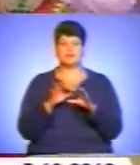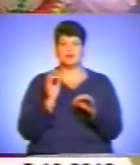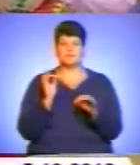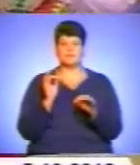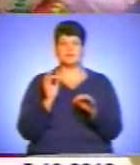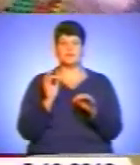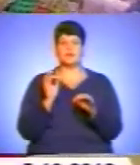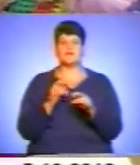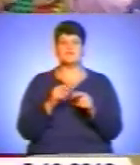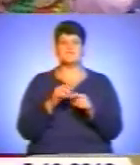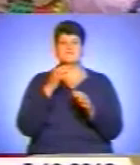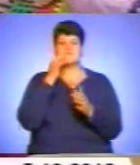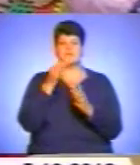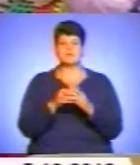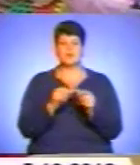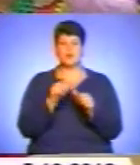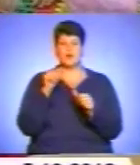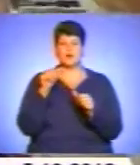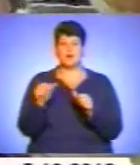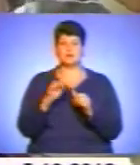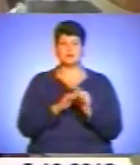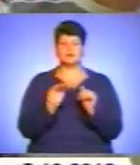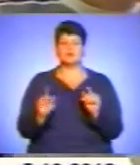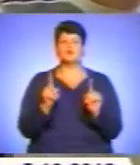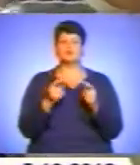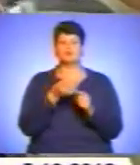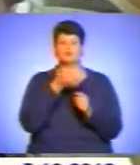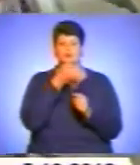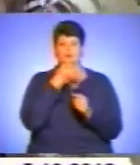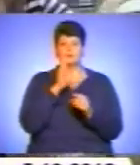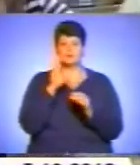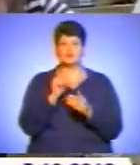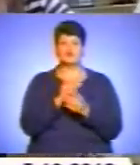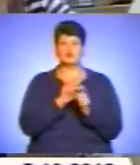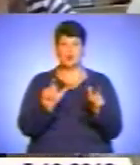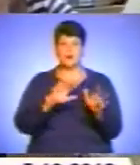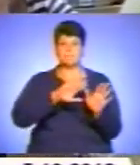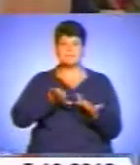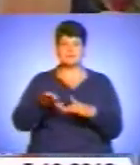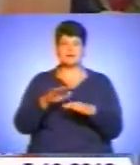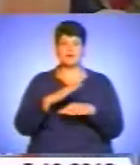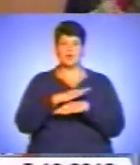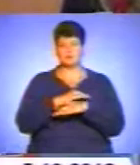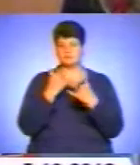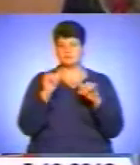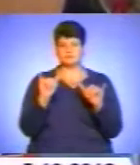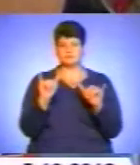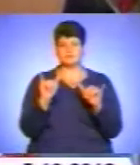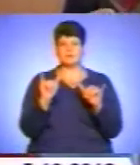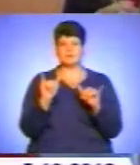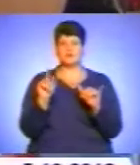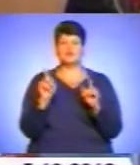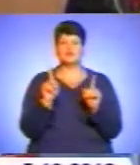Відповіді окремих школярів на запитання, чому їм подобається перебувати у школі після уроків, навіть дивують. Щоб не